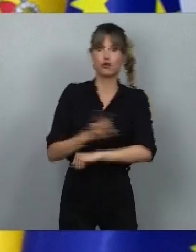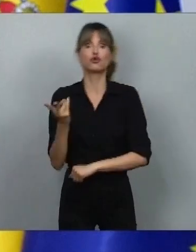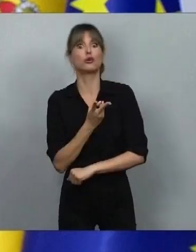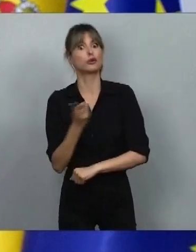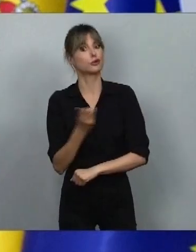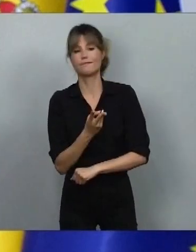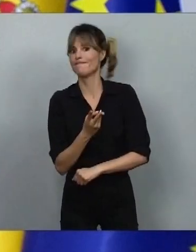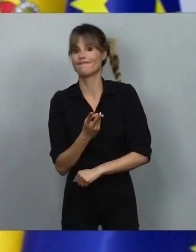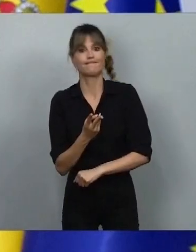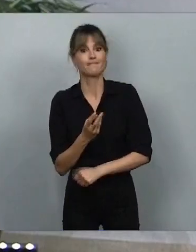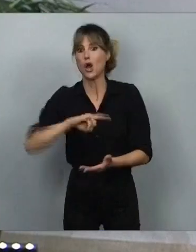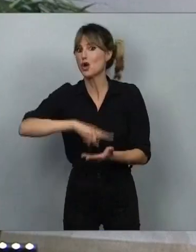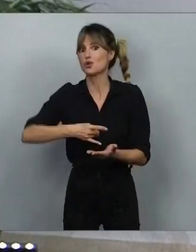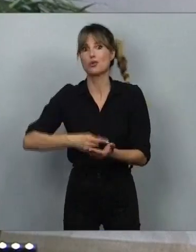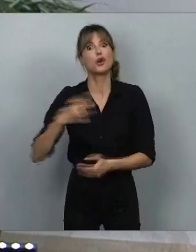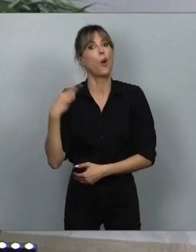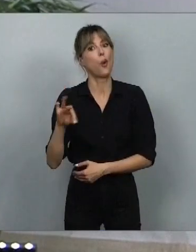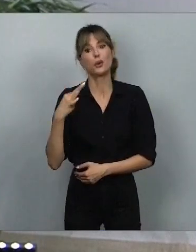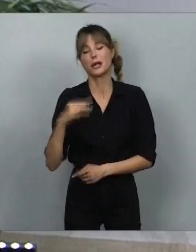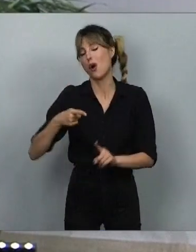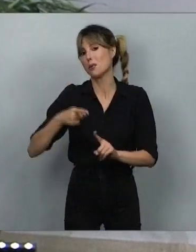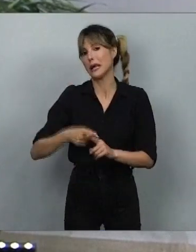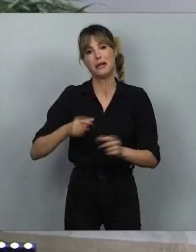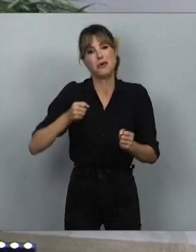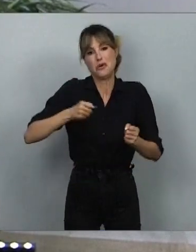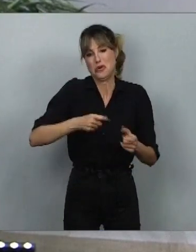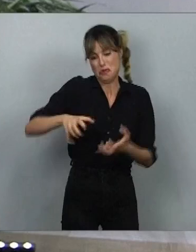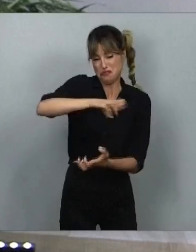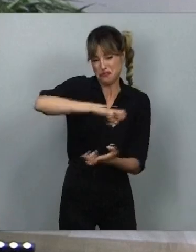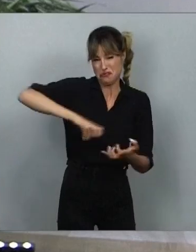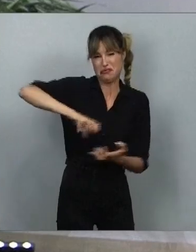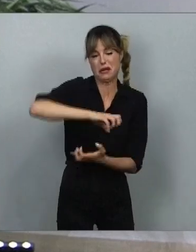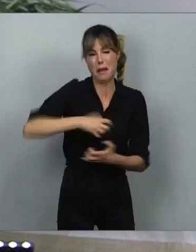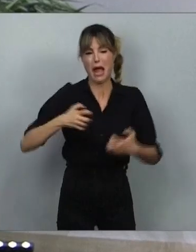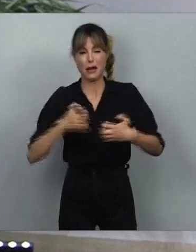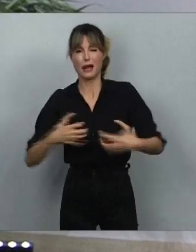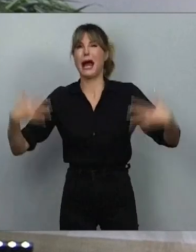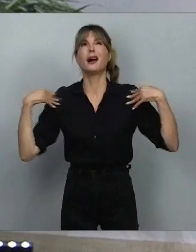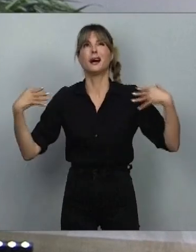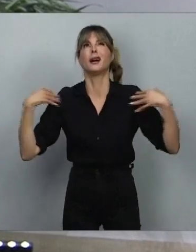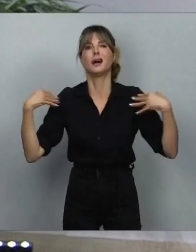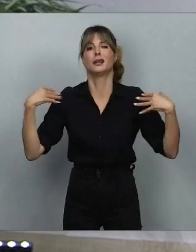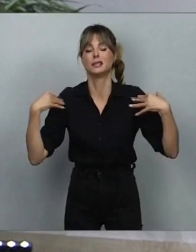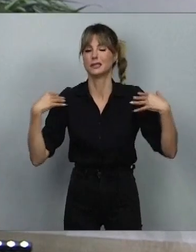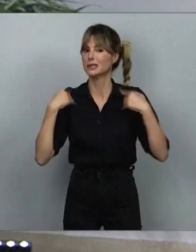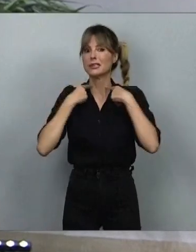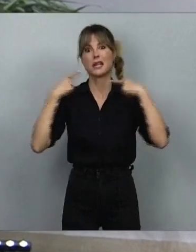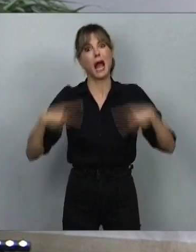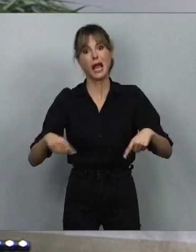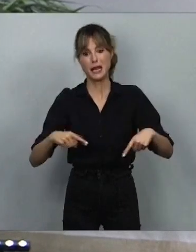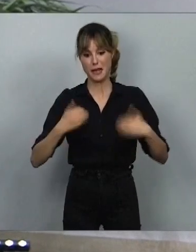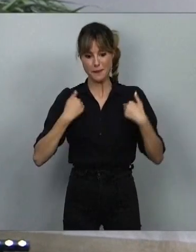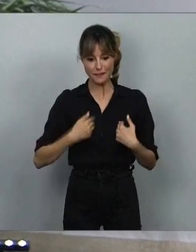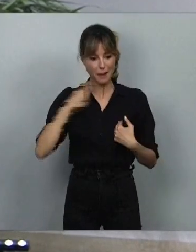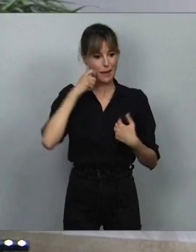لدوها أو منذ قليل بدولة فلسطين هذا يعني ساعدنا في أن نعزز الرسالة